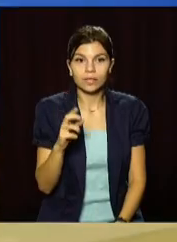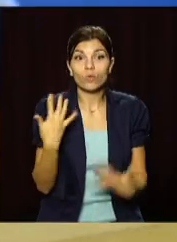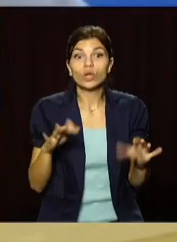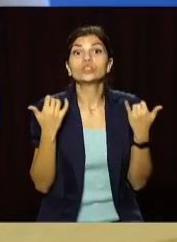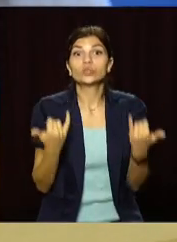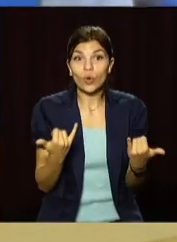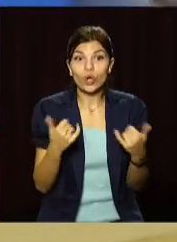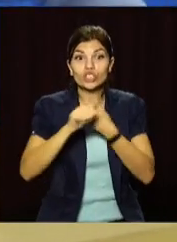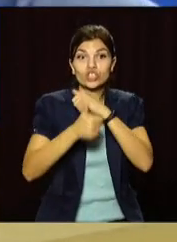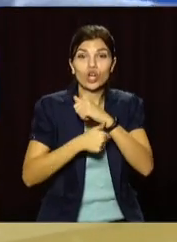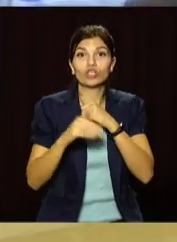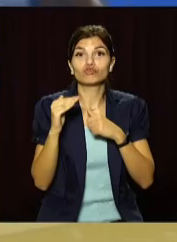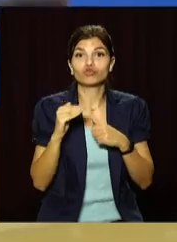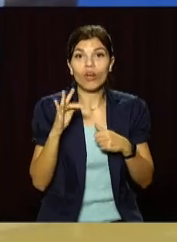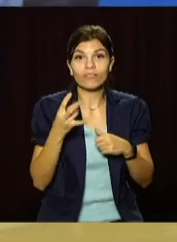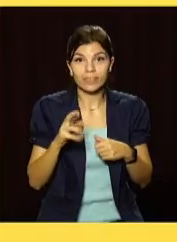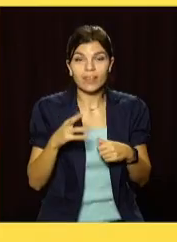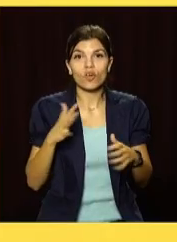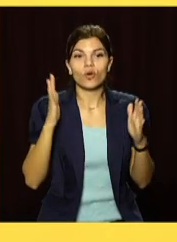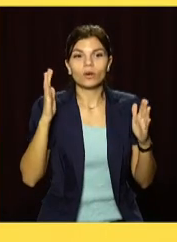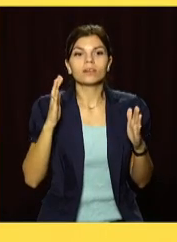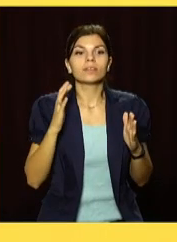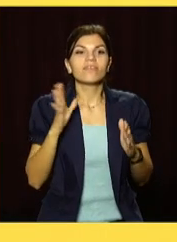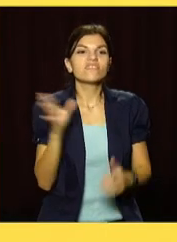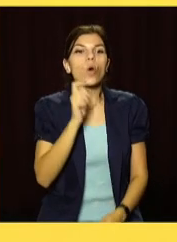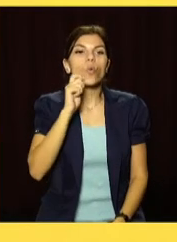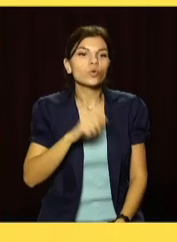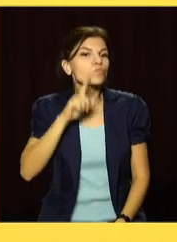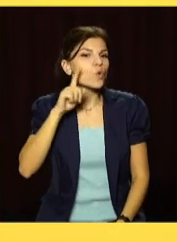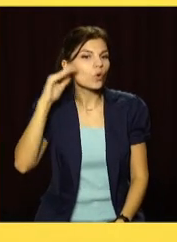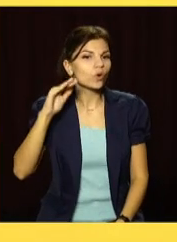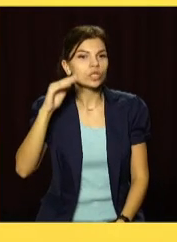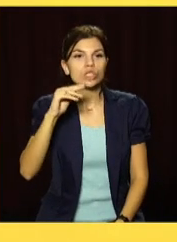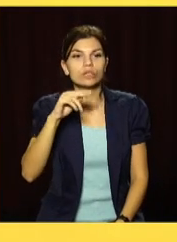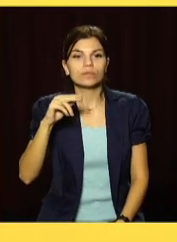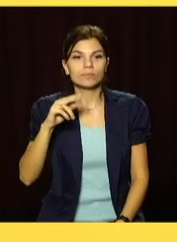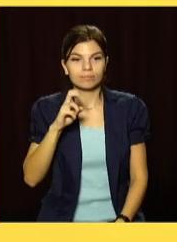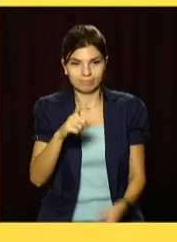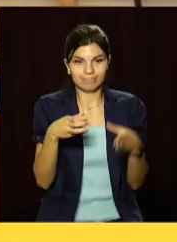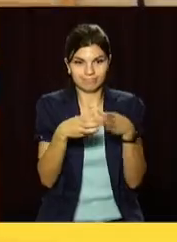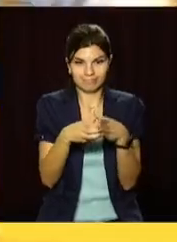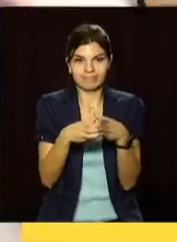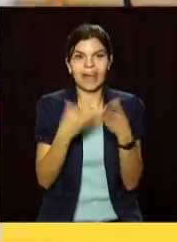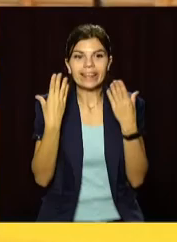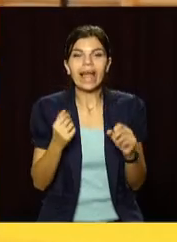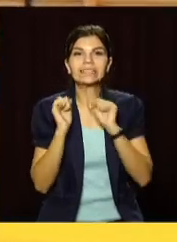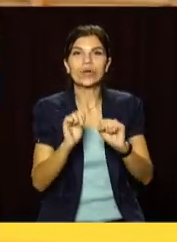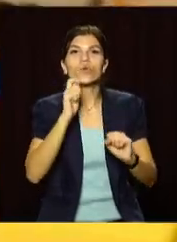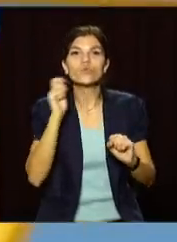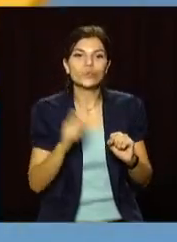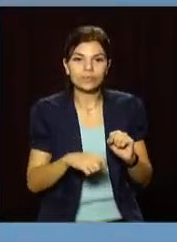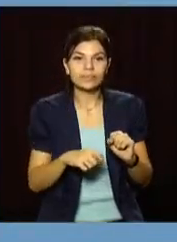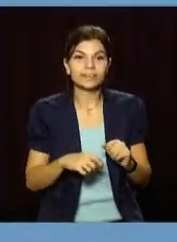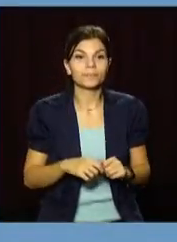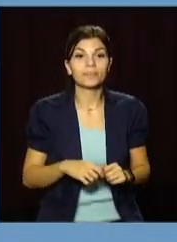сьогодні, 16 жовтня, у Дніпрі стартує великий всеукраїнський юнацький турнір з дзюдо «Патріот», присвячений Дню захисника України.